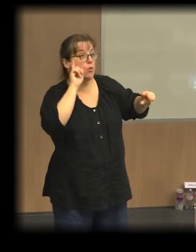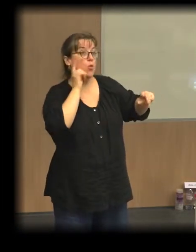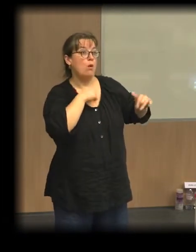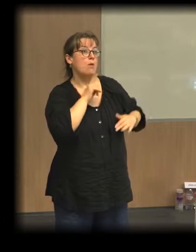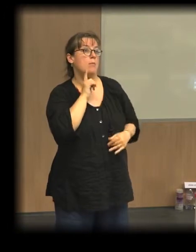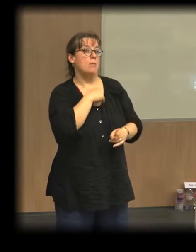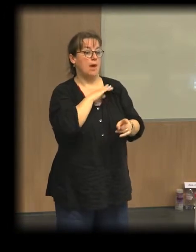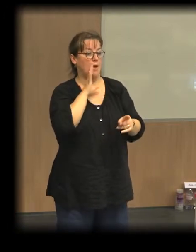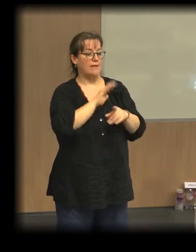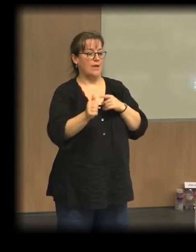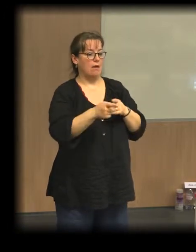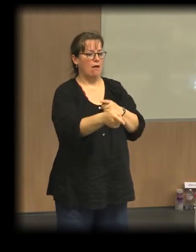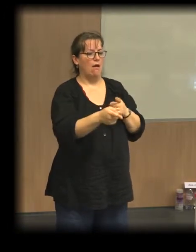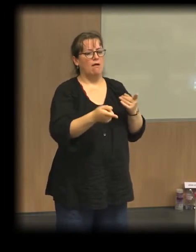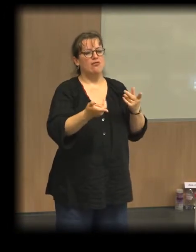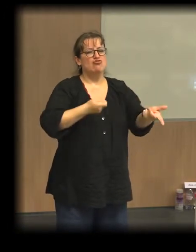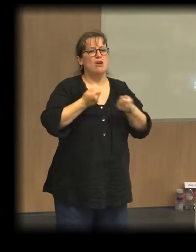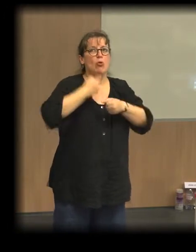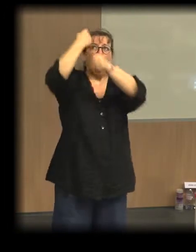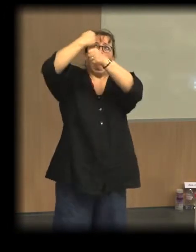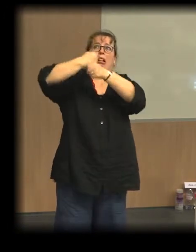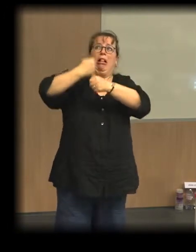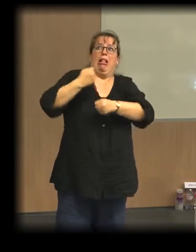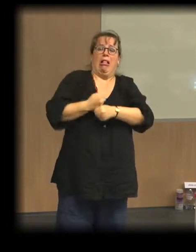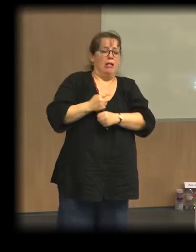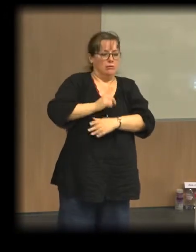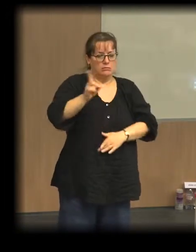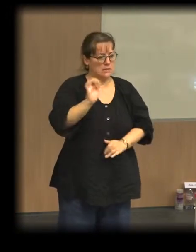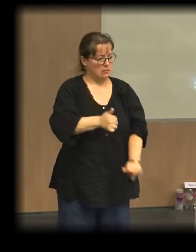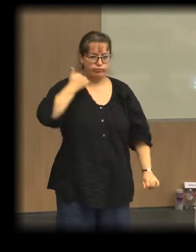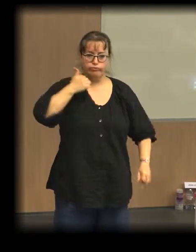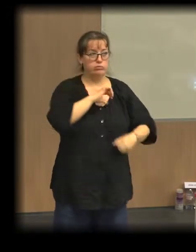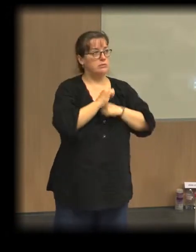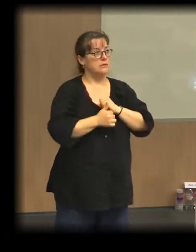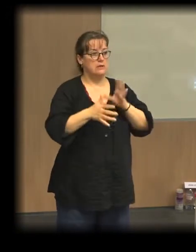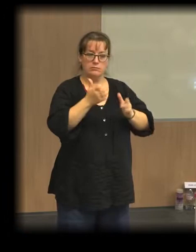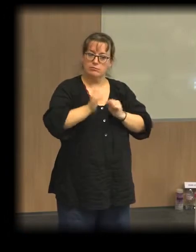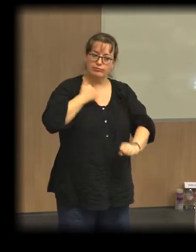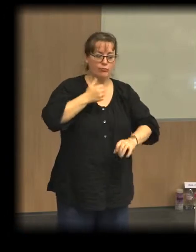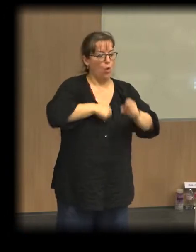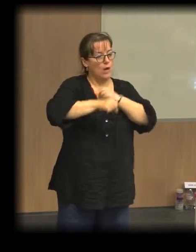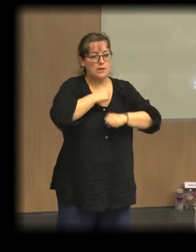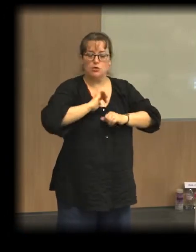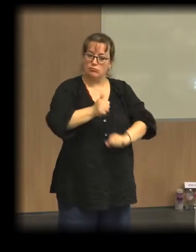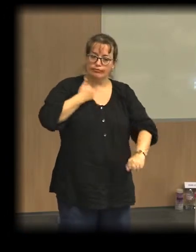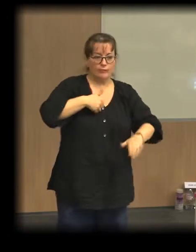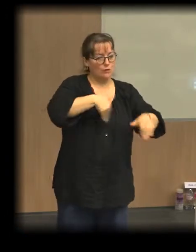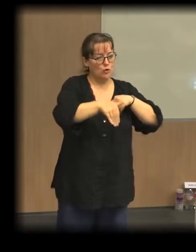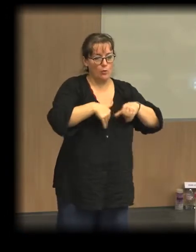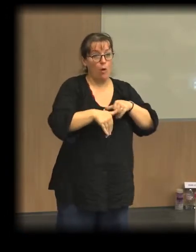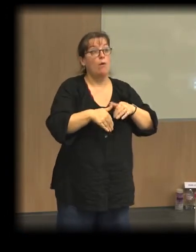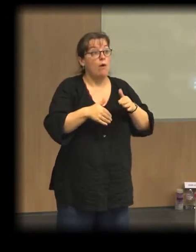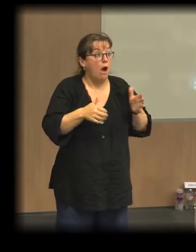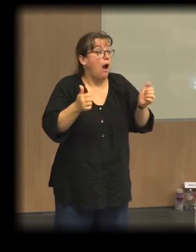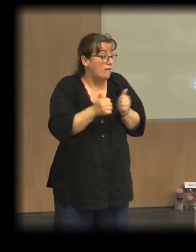sont démarquées de ces contraintes gestionnaires pour essayer de renforcer ce qui est la participation